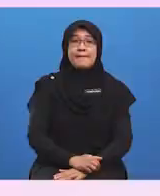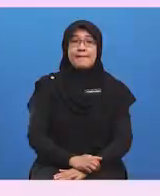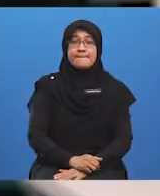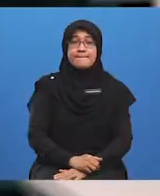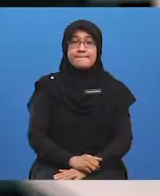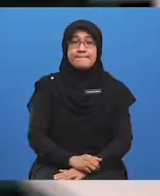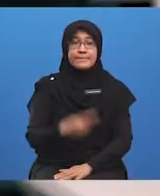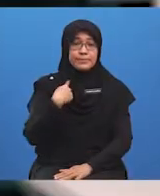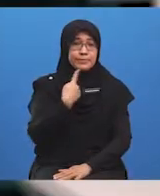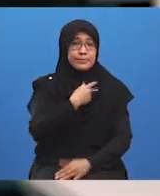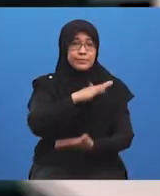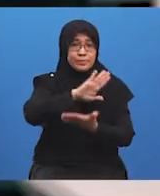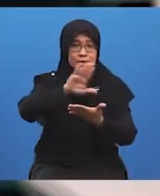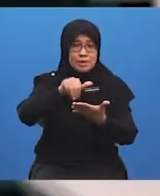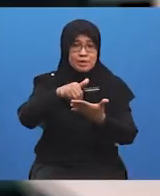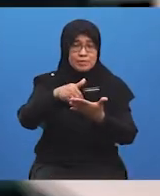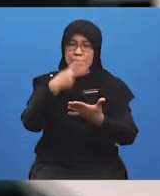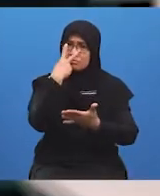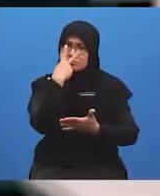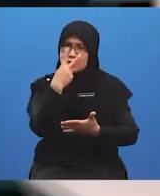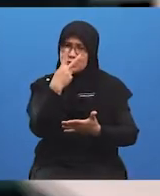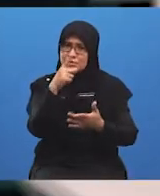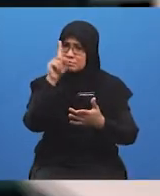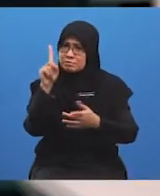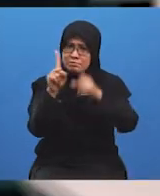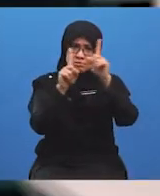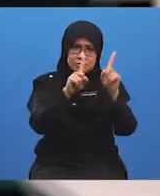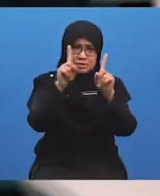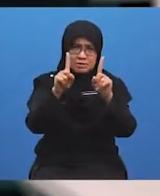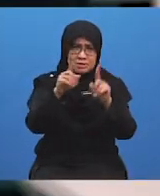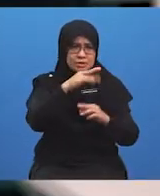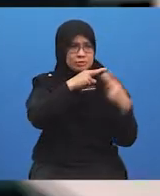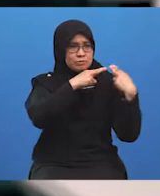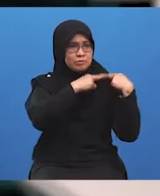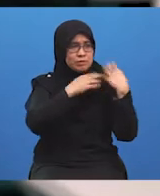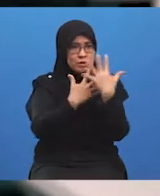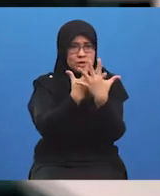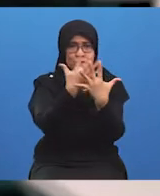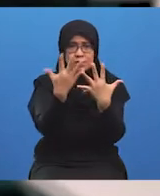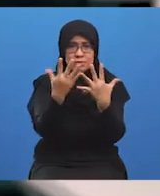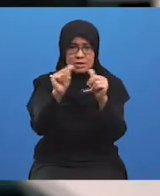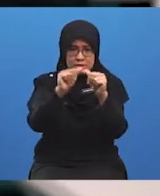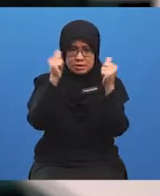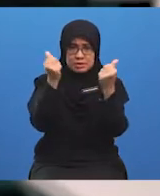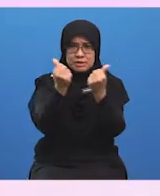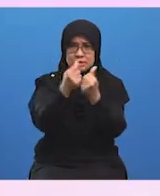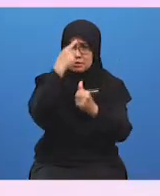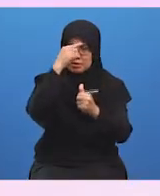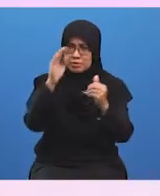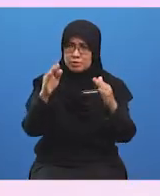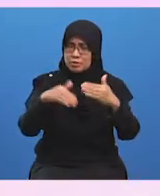Kita semua akan lihat satu persatu peranan agensi-agensi ini dalam memajukan PKS.